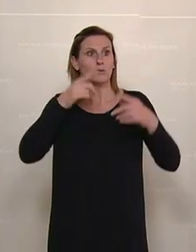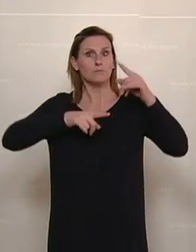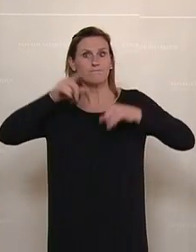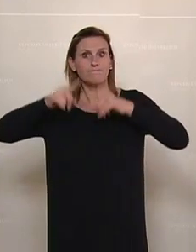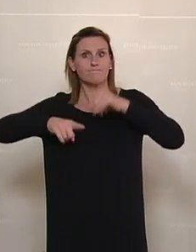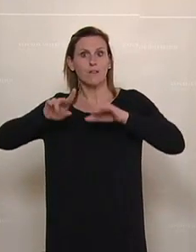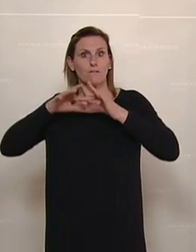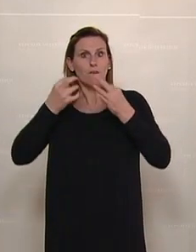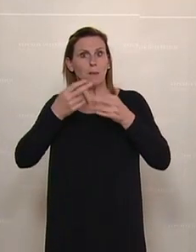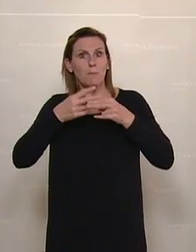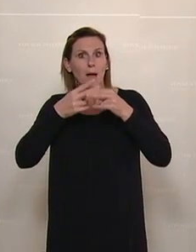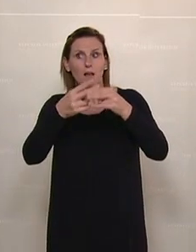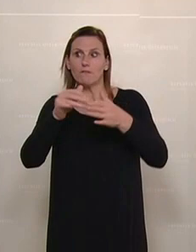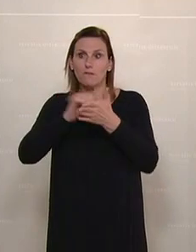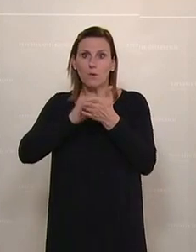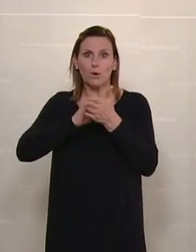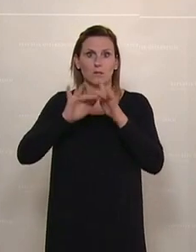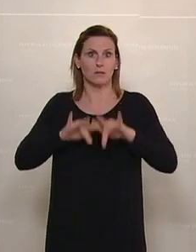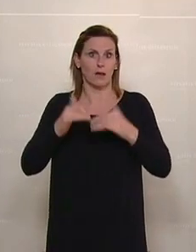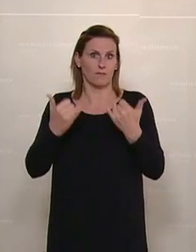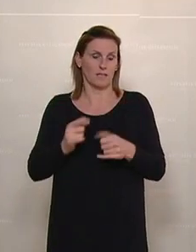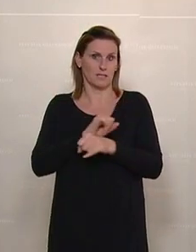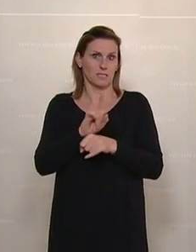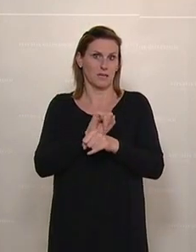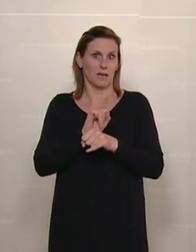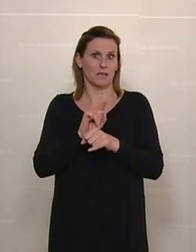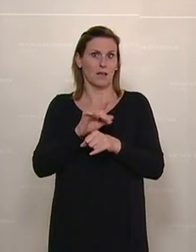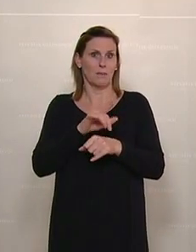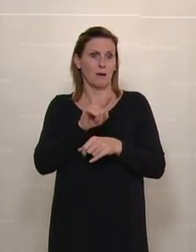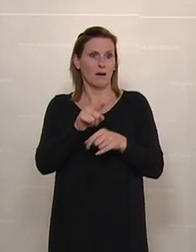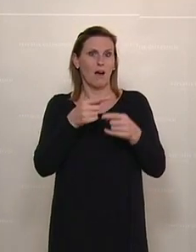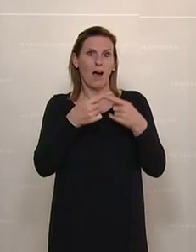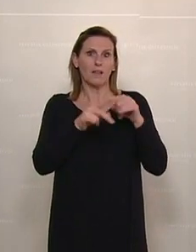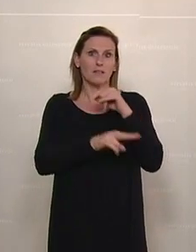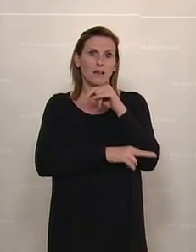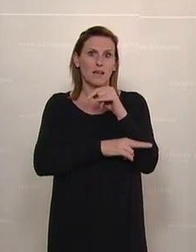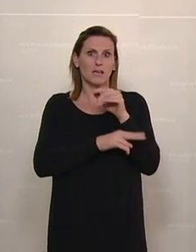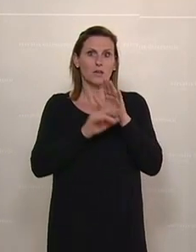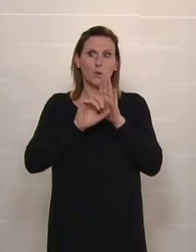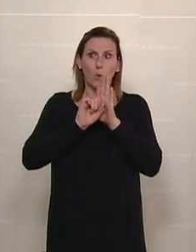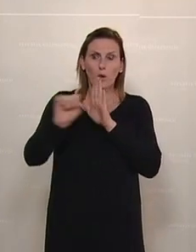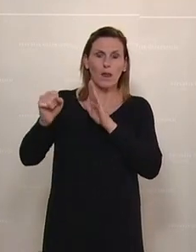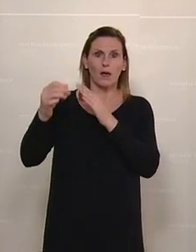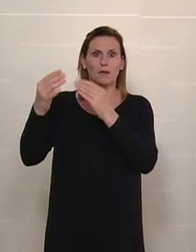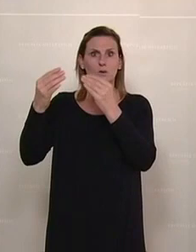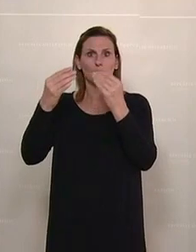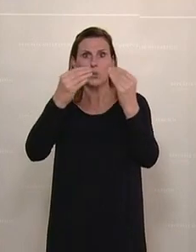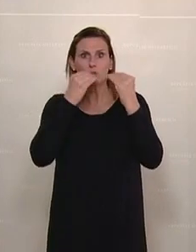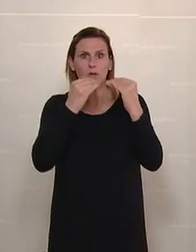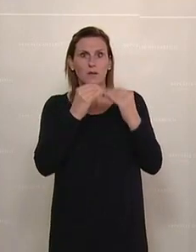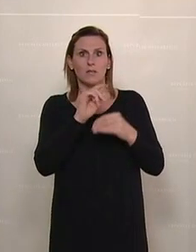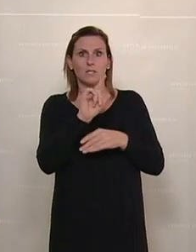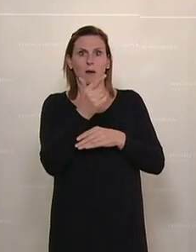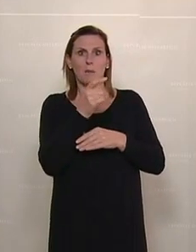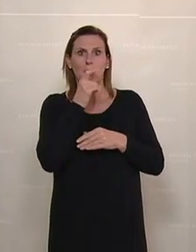Familienbeihilfenbezieher freuen in diesen Zeiten. Aber der andere Lehrling, der Mehrkosten hatte durch Online-Unterricht, durch womöglich zweimal